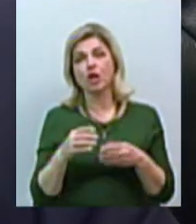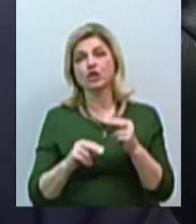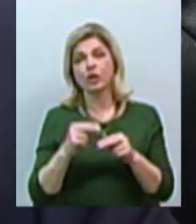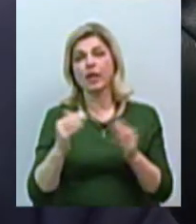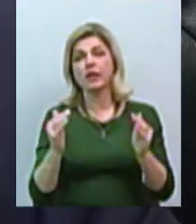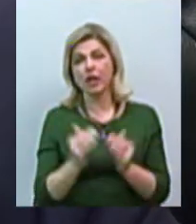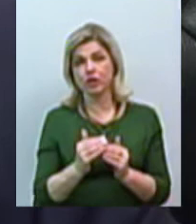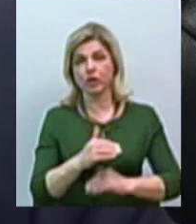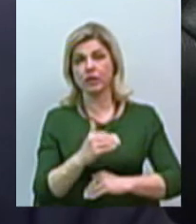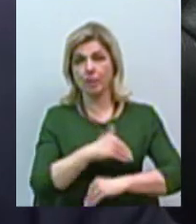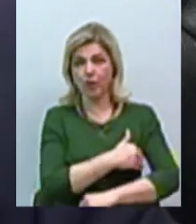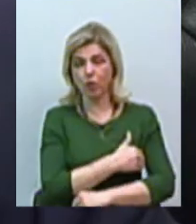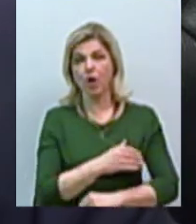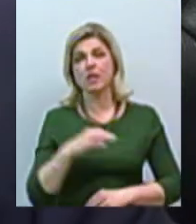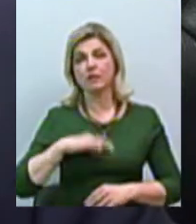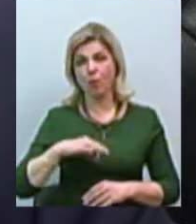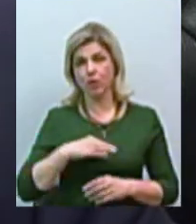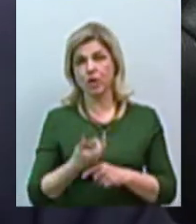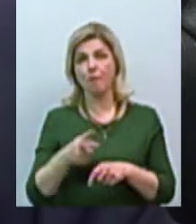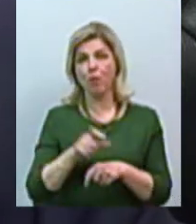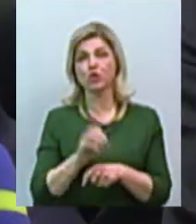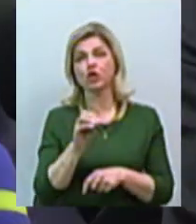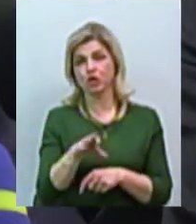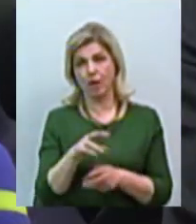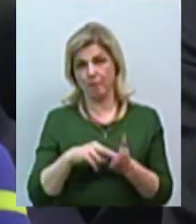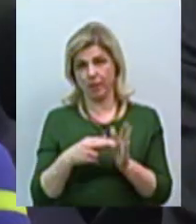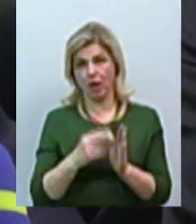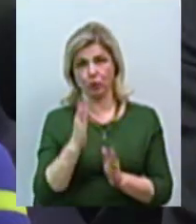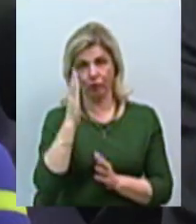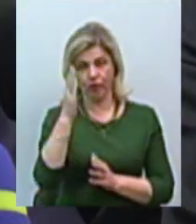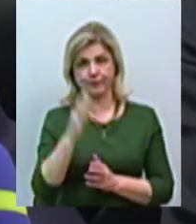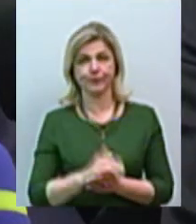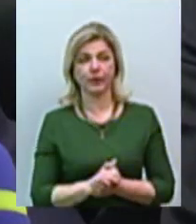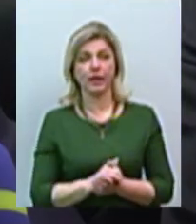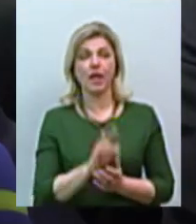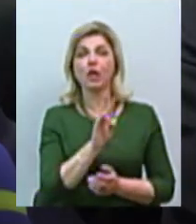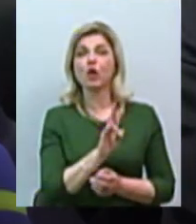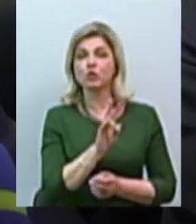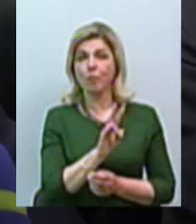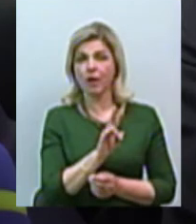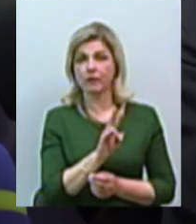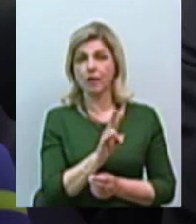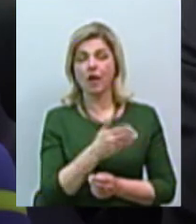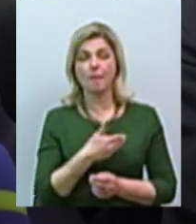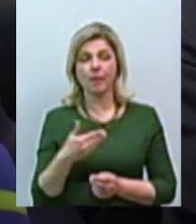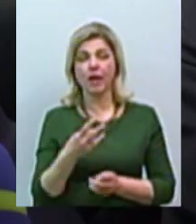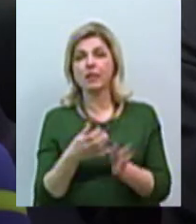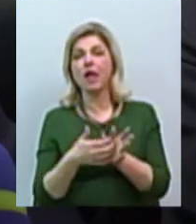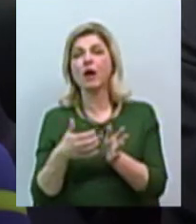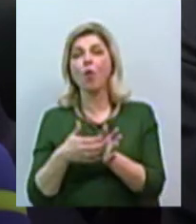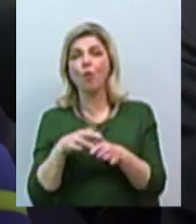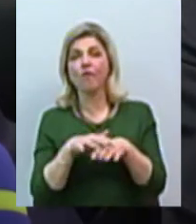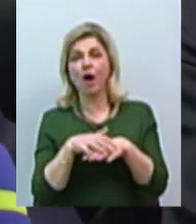температури абоненти спожили енергії більше, ніж прогнозувалося. Склалася ситуація, що в листопаді місяці ми не дорахували